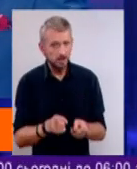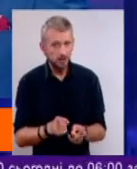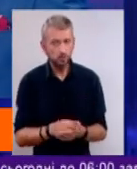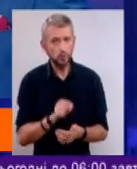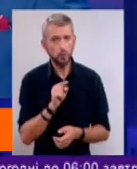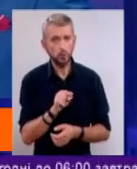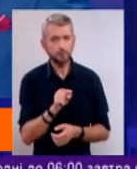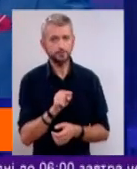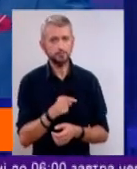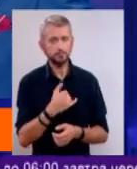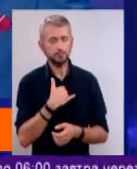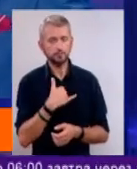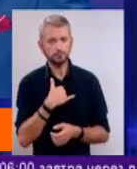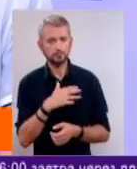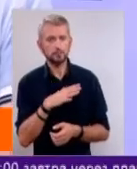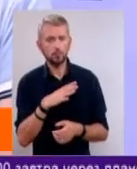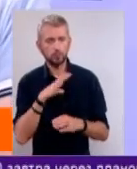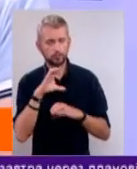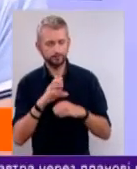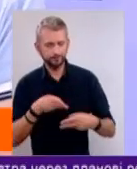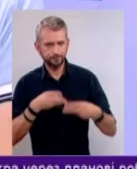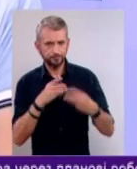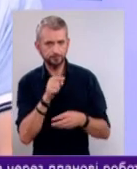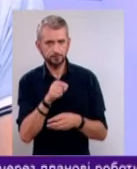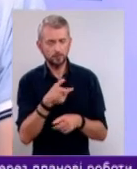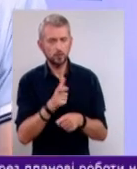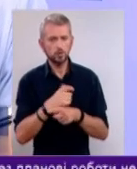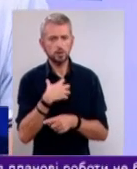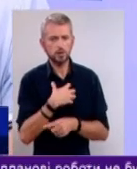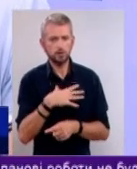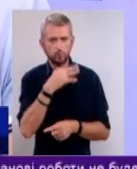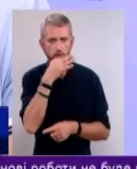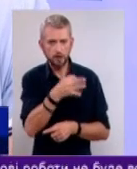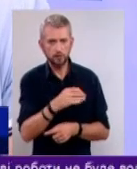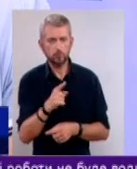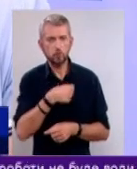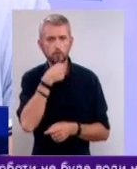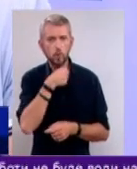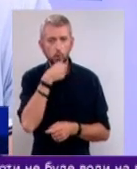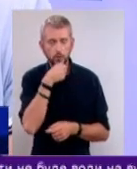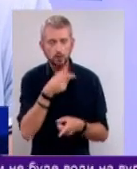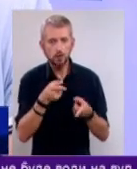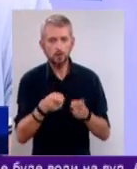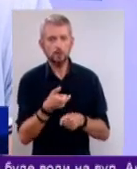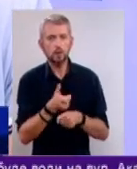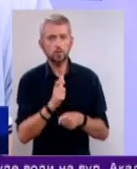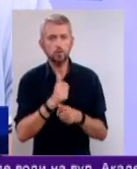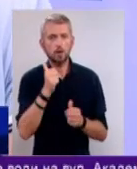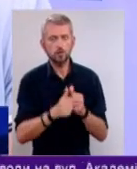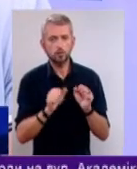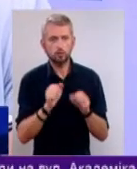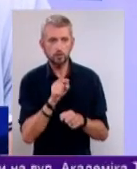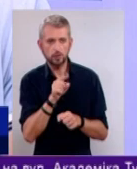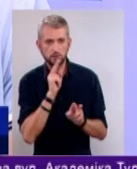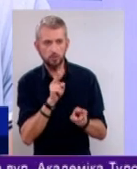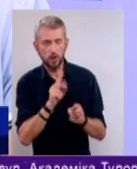тут у нас було включення скайпом, і там дуже важливий був теза, що в дорослих, насправді, дуже часто можна за ними